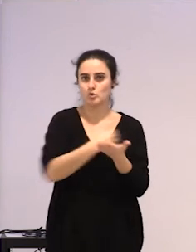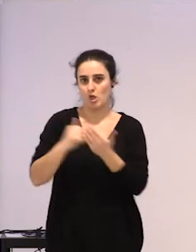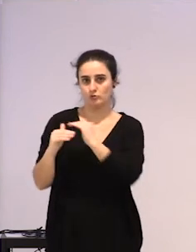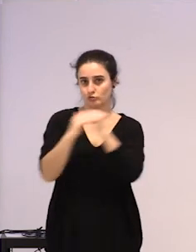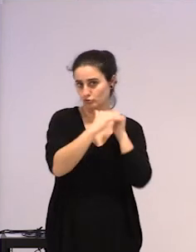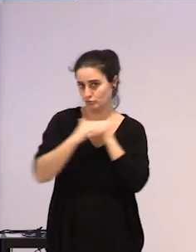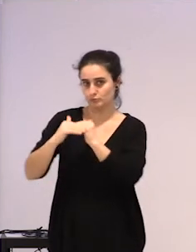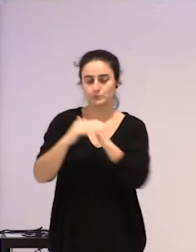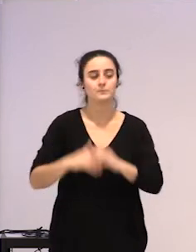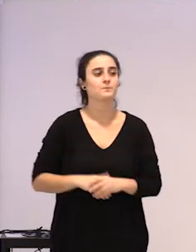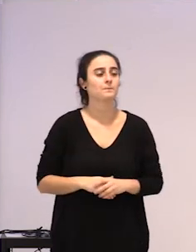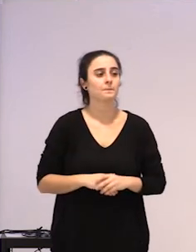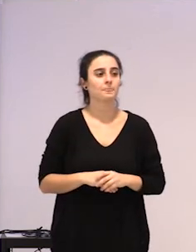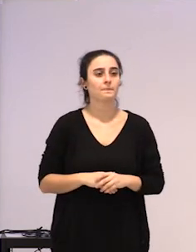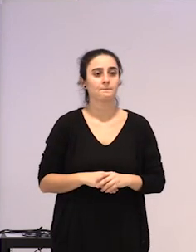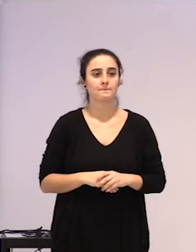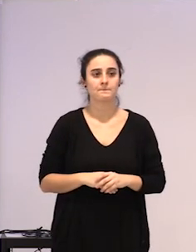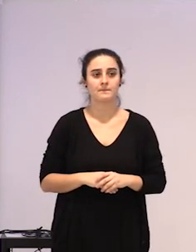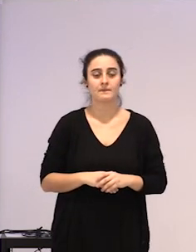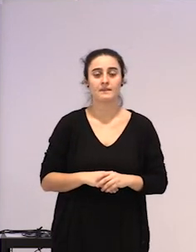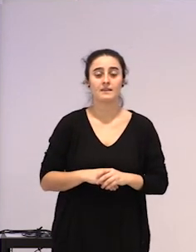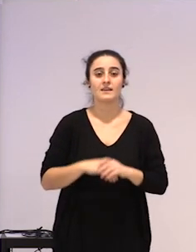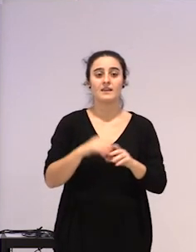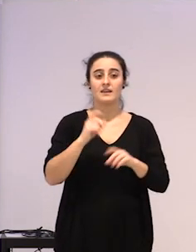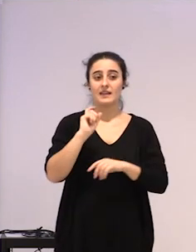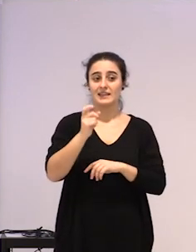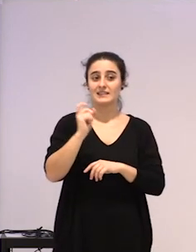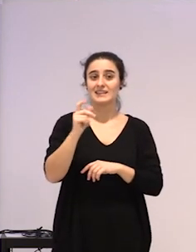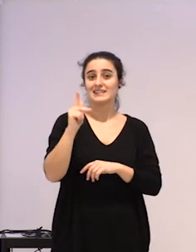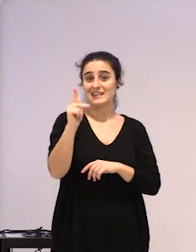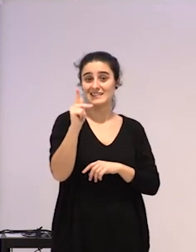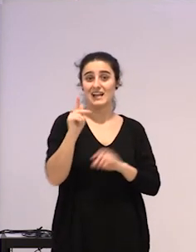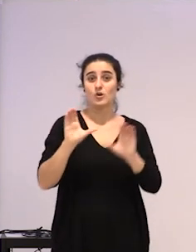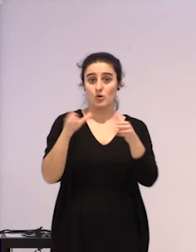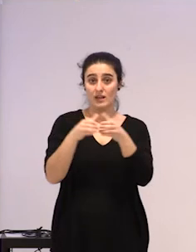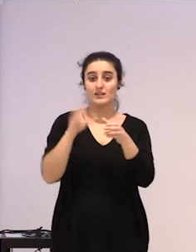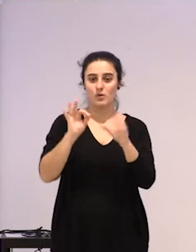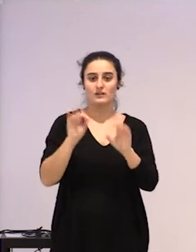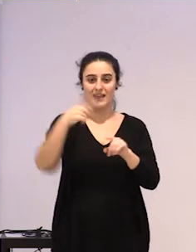Hau, bueno, ekiz-ekizka kolektiboak planteatutako zaintza espirala da,